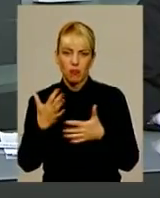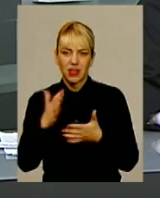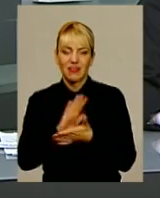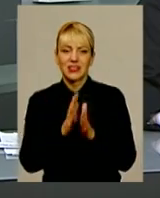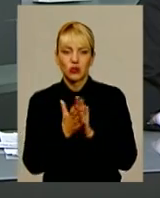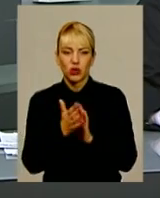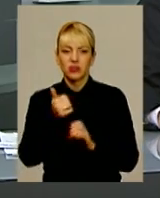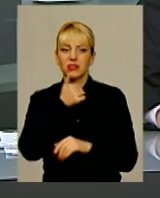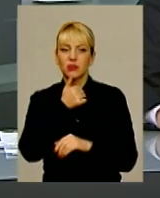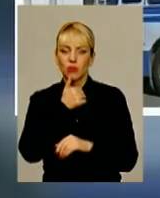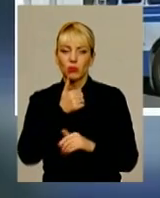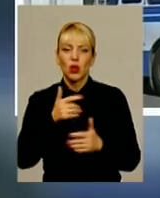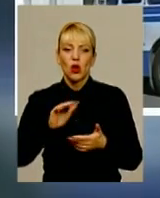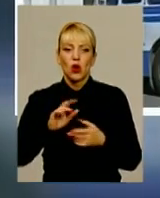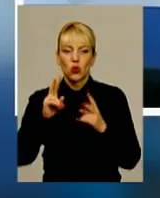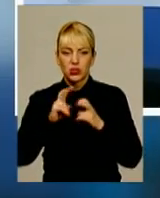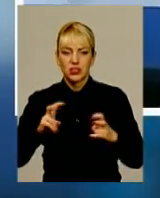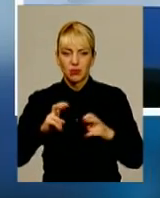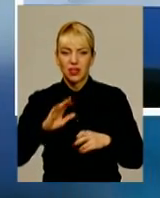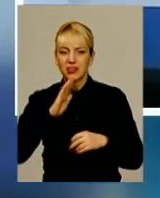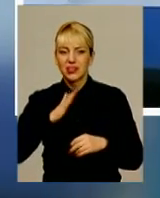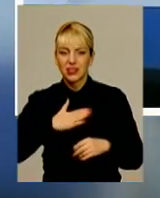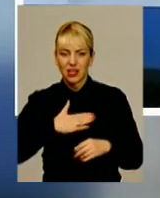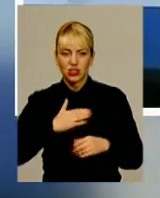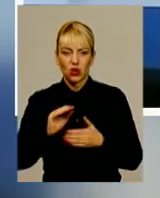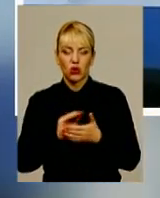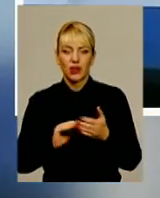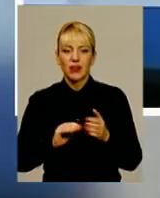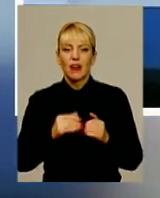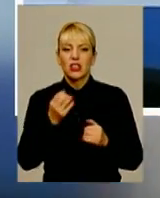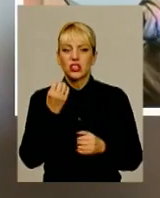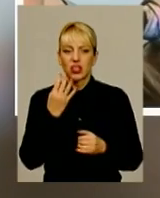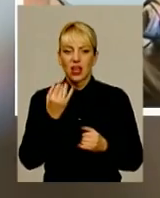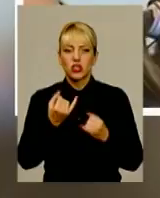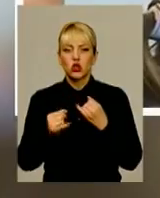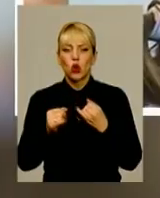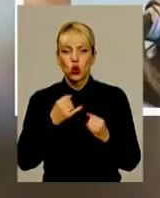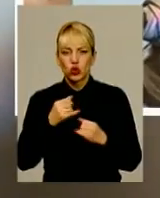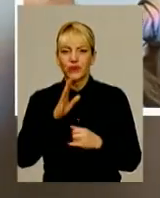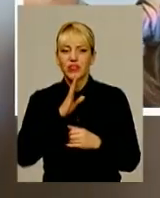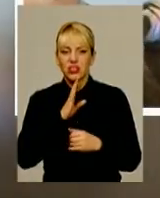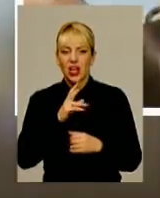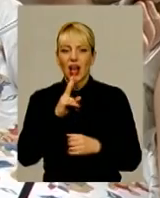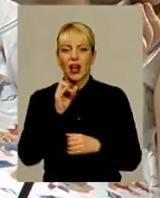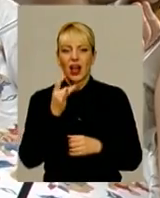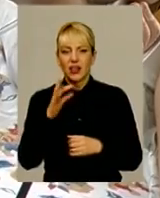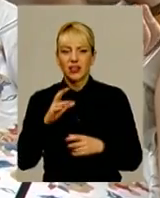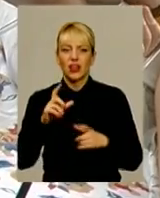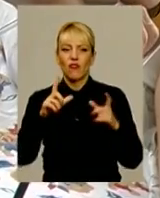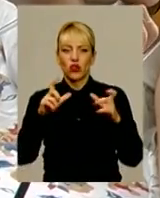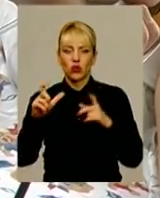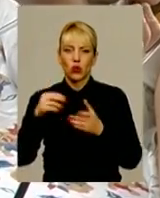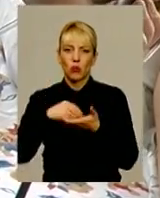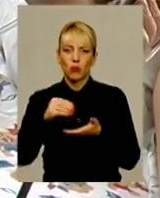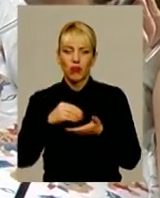Світлана Русіна. Ще в день, 14 жовтня, хмельницька дев'ятикласниця Каріна фотографувалася та купувала